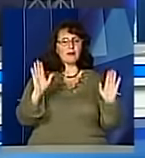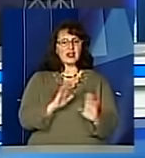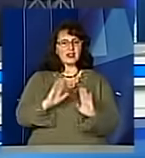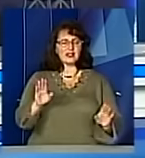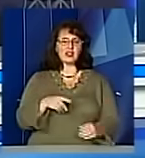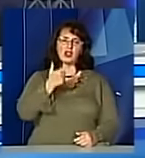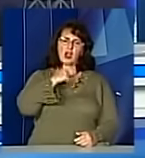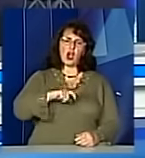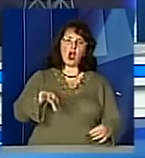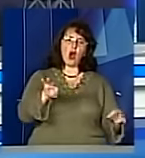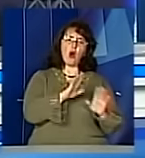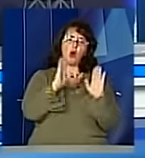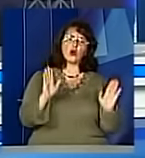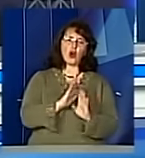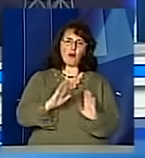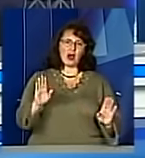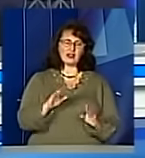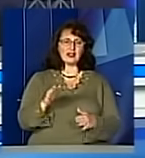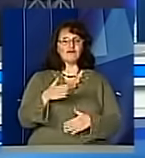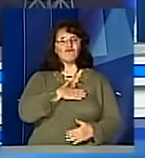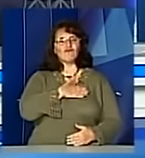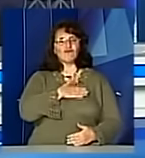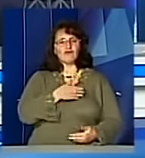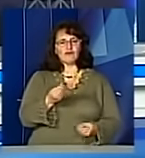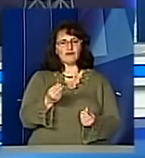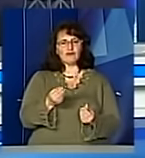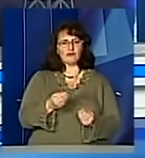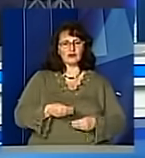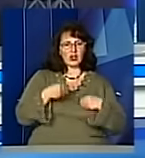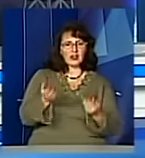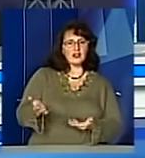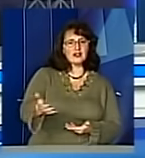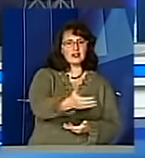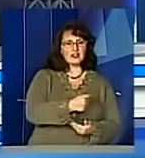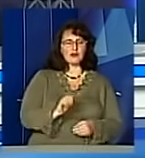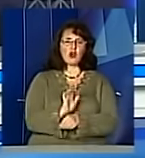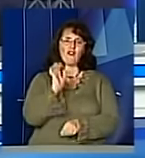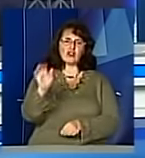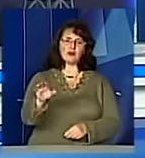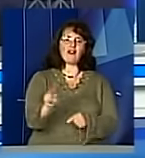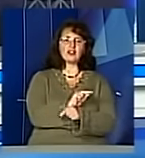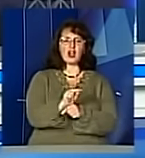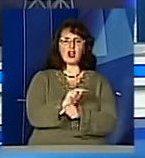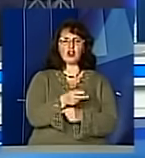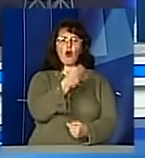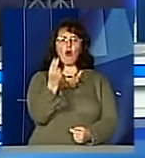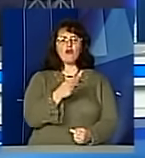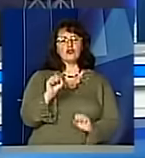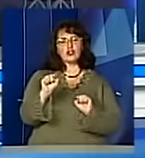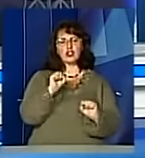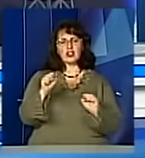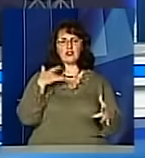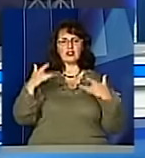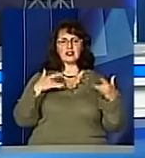Вхід на подію за запрошеннями та благодійними внесками. Всі зібрані кошти скерують на лікування художнього керівника театру